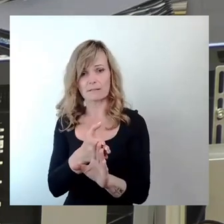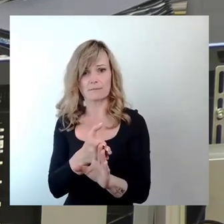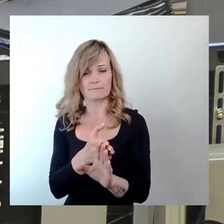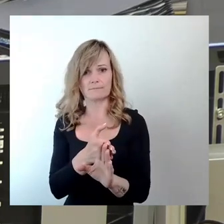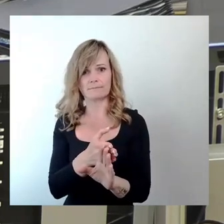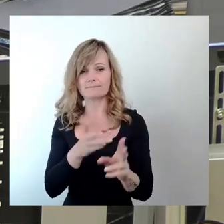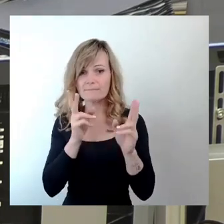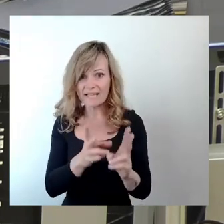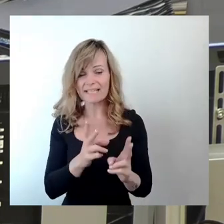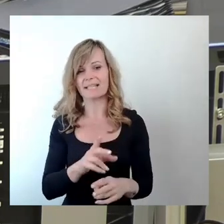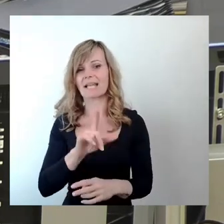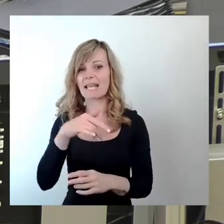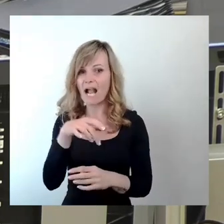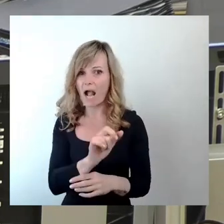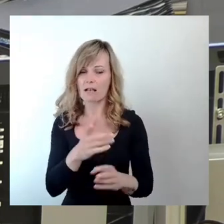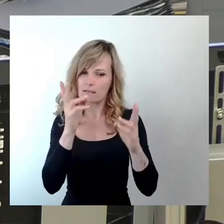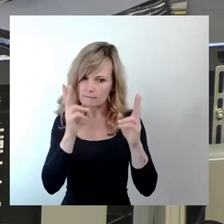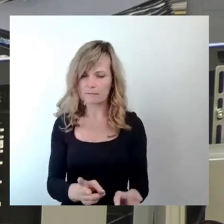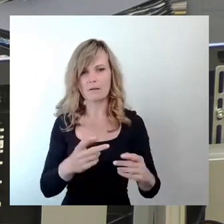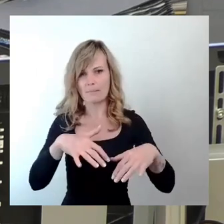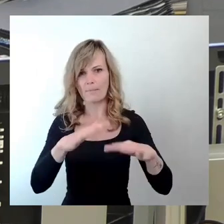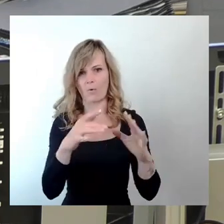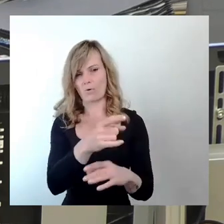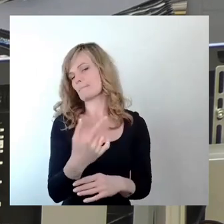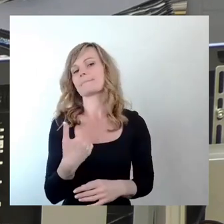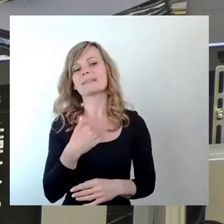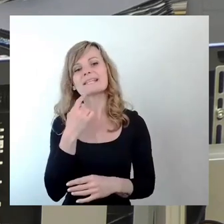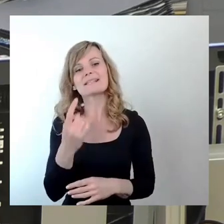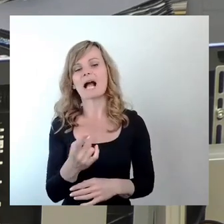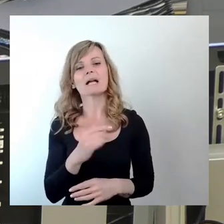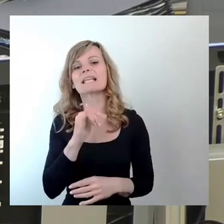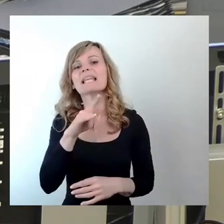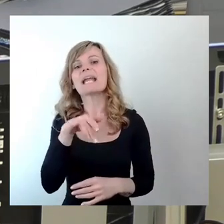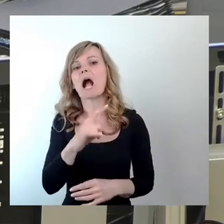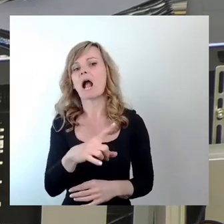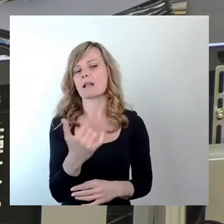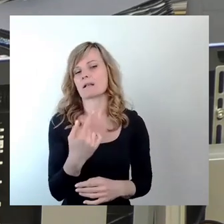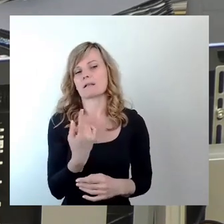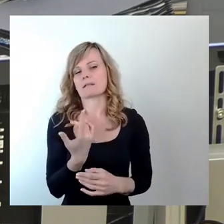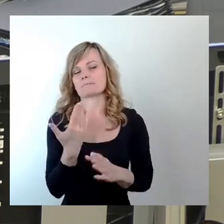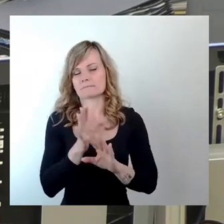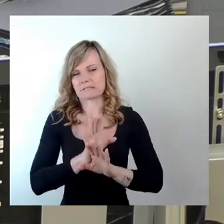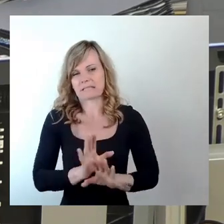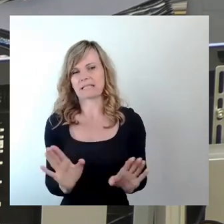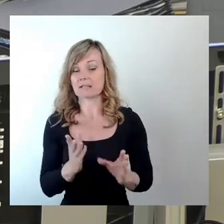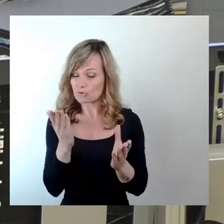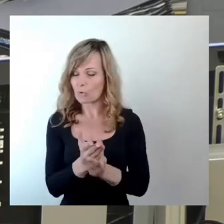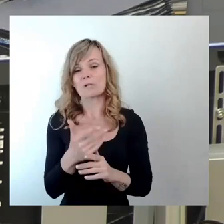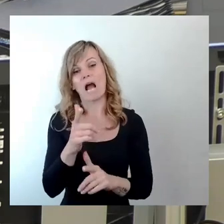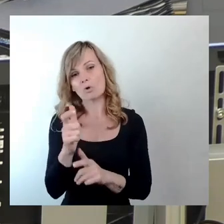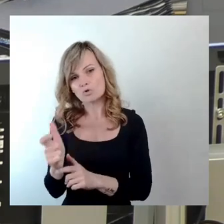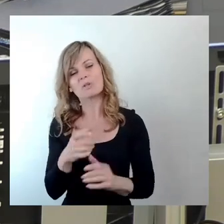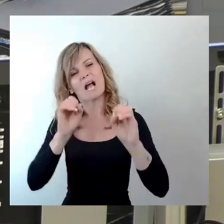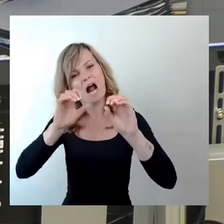legale Füße zu stellen. Wobei ich auch nicht gesagt habe, dass es illegal war. Das ist alles erläutert worden im Ausschuss. Und es war alles nachvollziehbar.